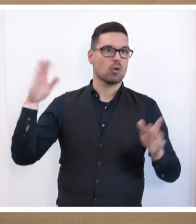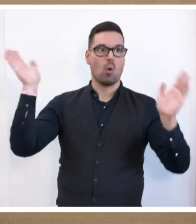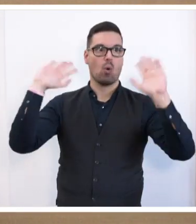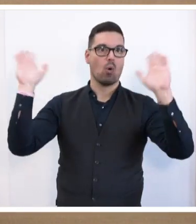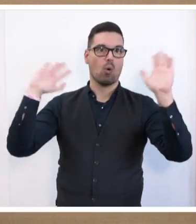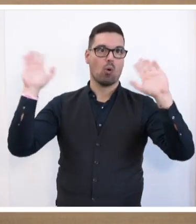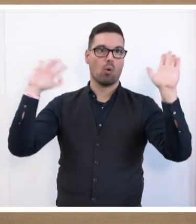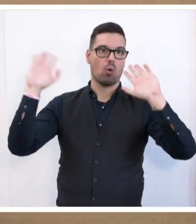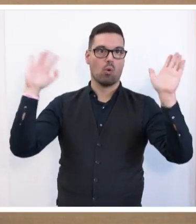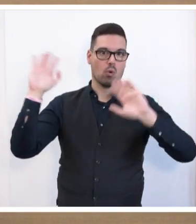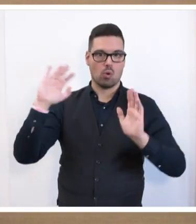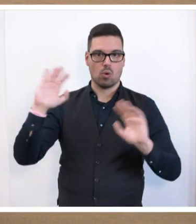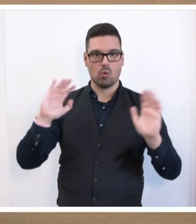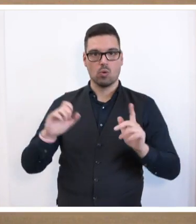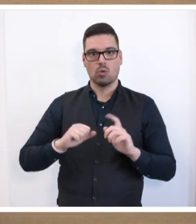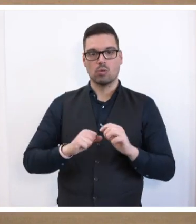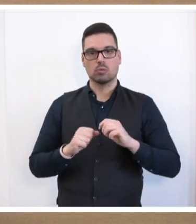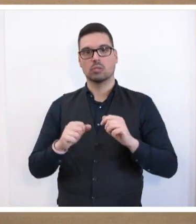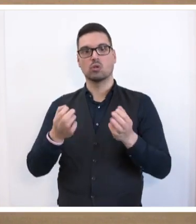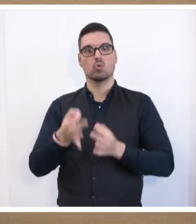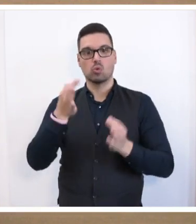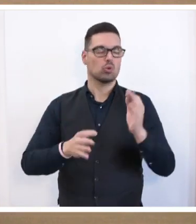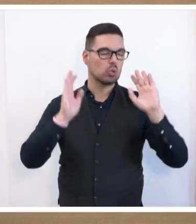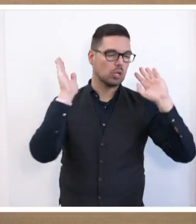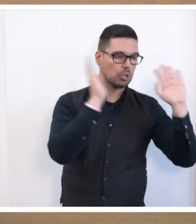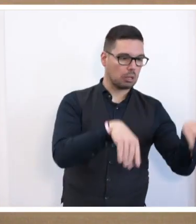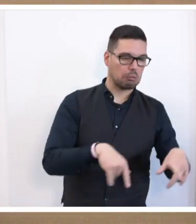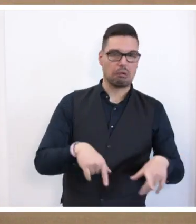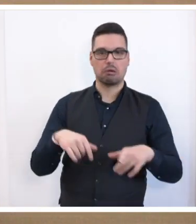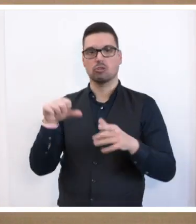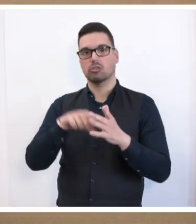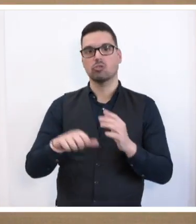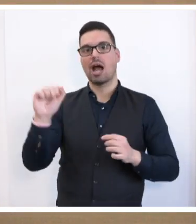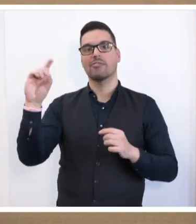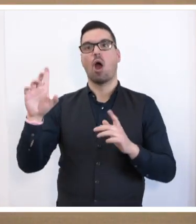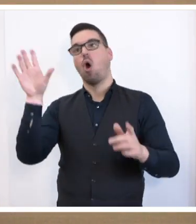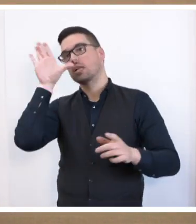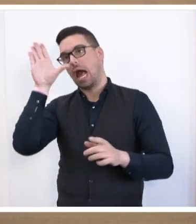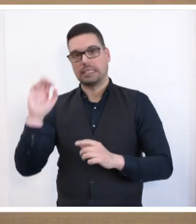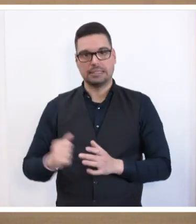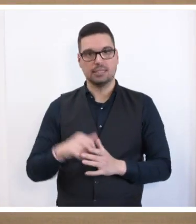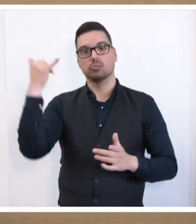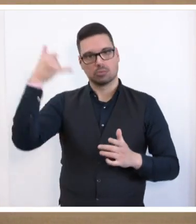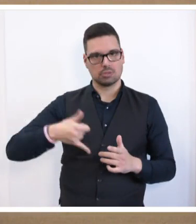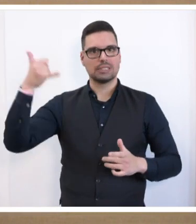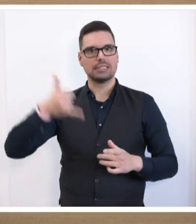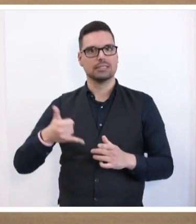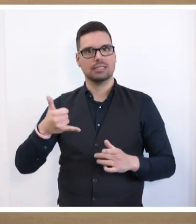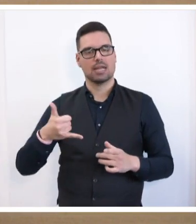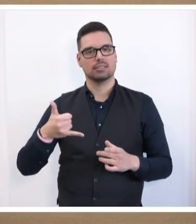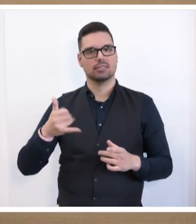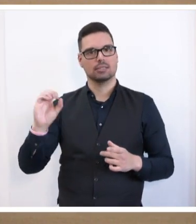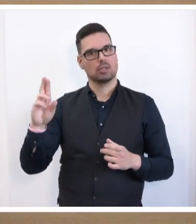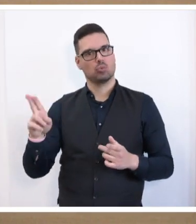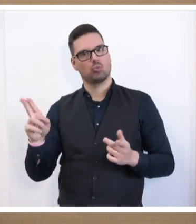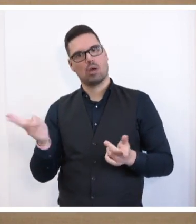im Chor mit allen Links-Grünen geschrien wurde, bei gleichen Vorschlägen der AfD, ist es jetzt plötzlich die Stimme der Vernunft oder